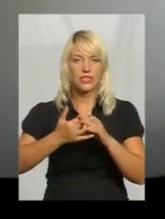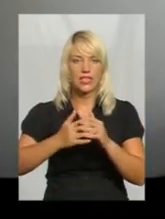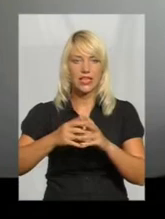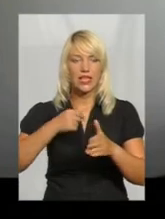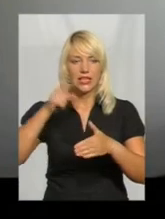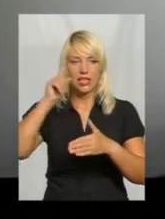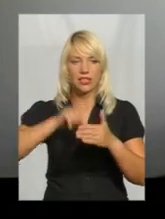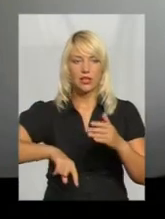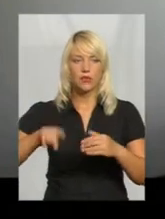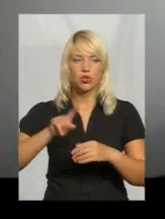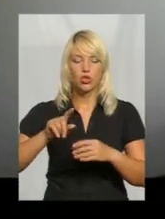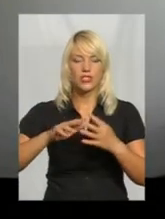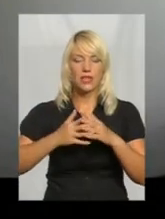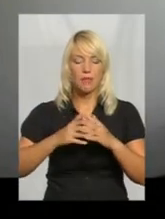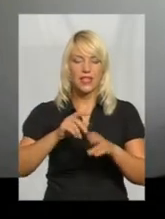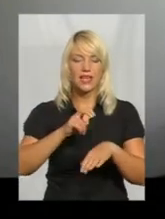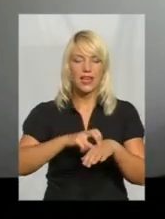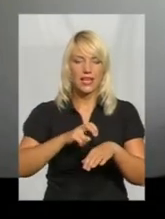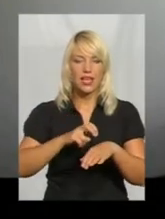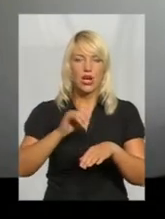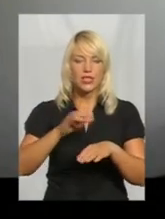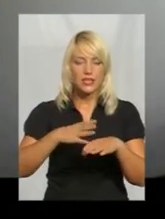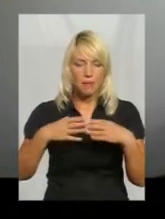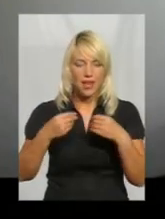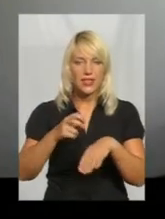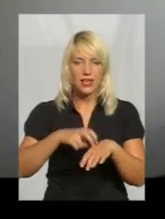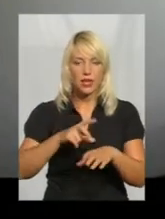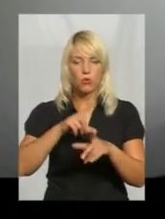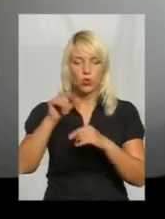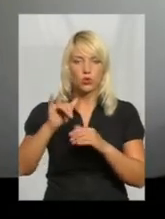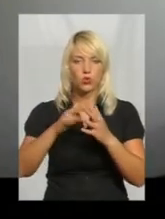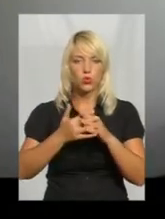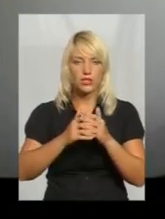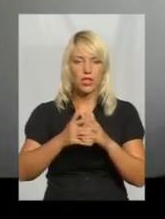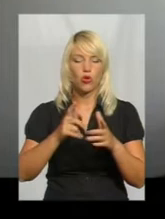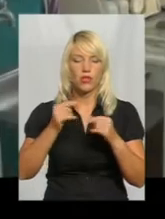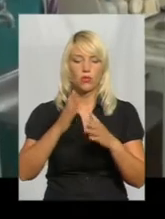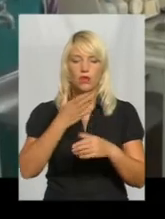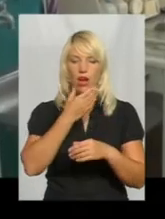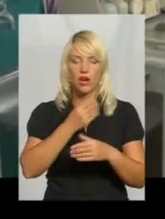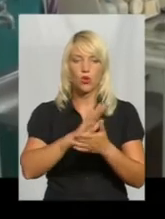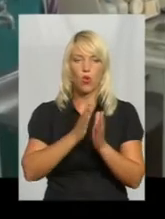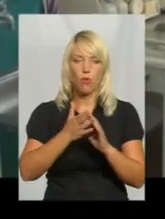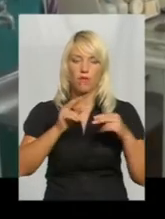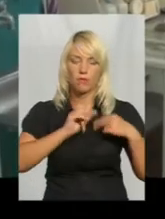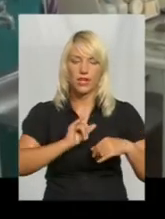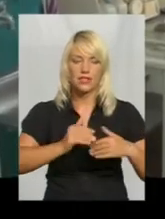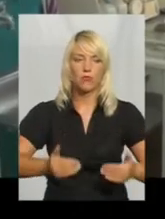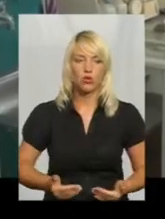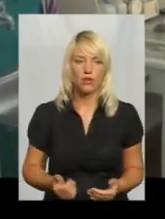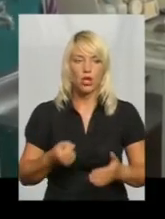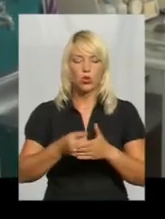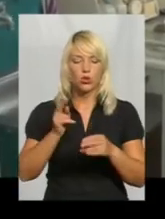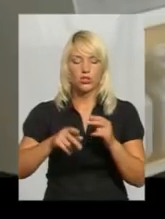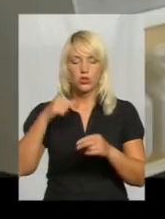сімейні лікарі поїдуть в село, де будуть гарні умови праці, умови проживання. До кінця цього року на Хмельниччині